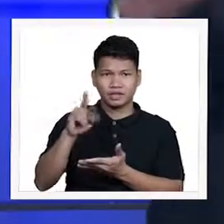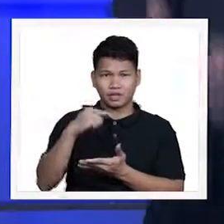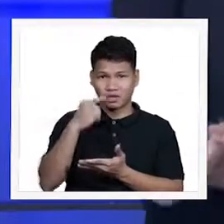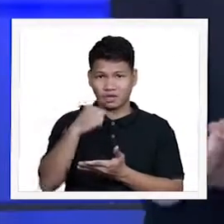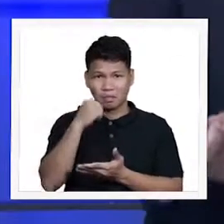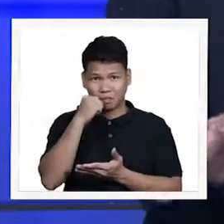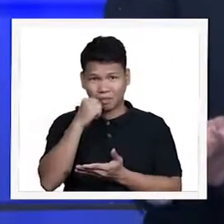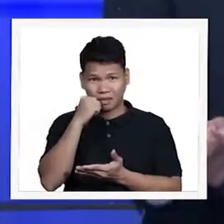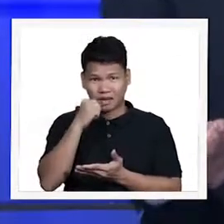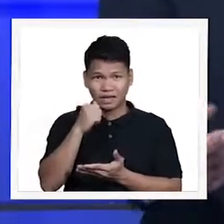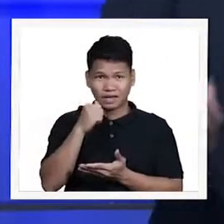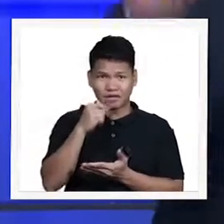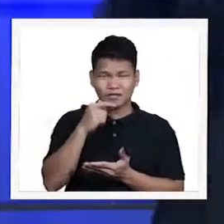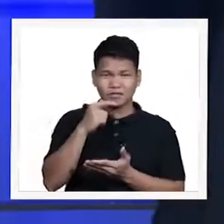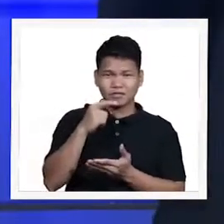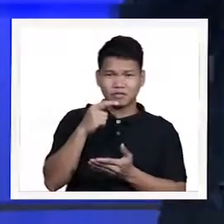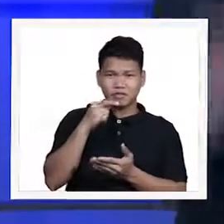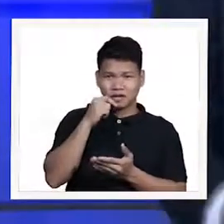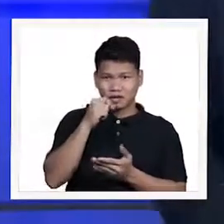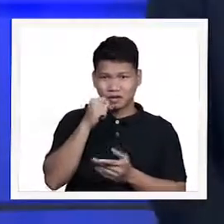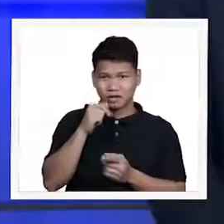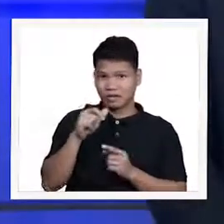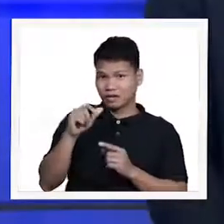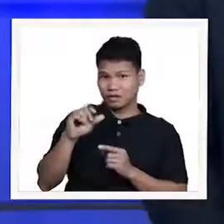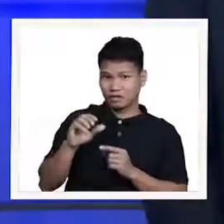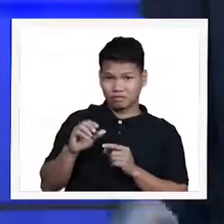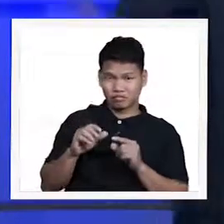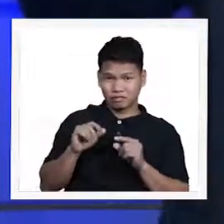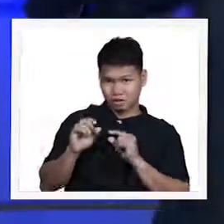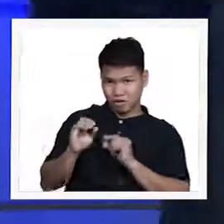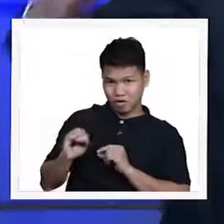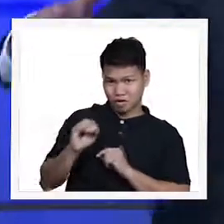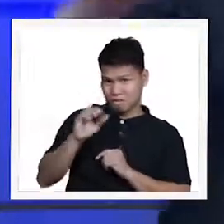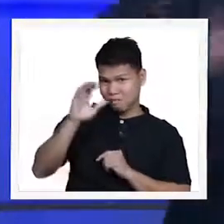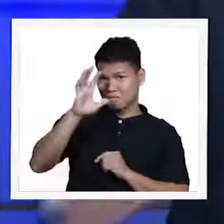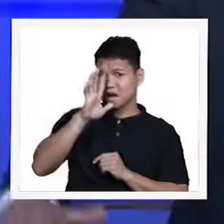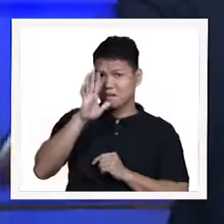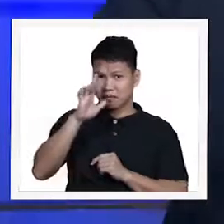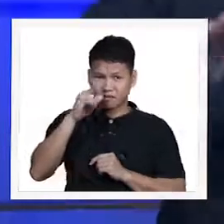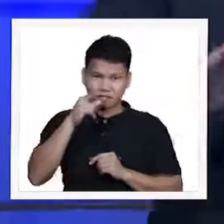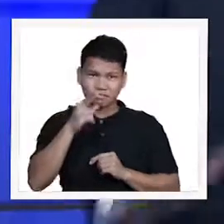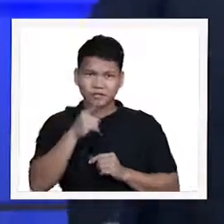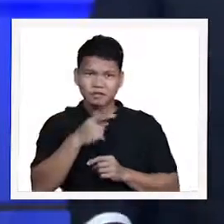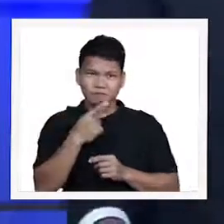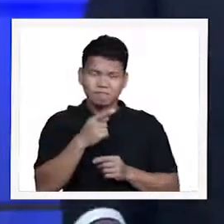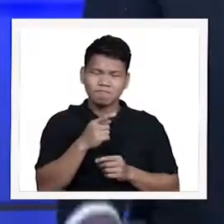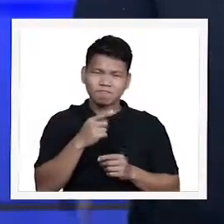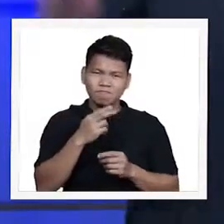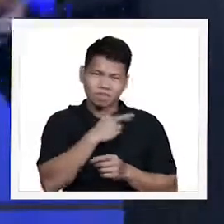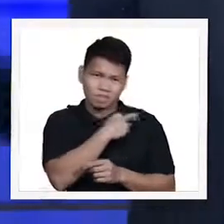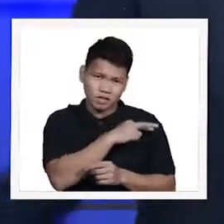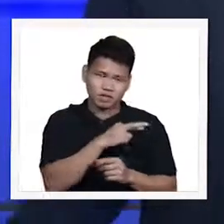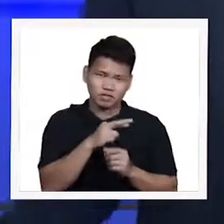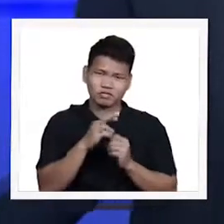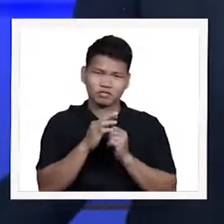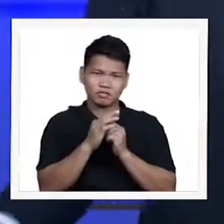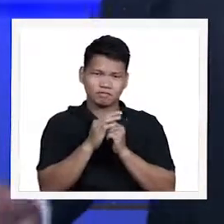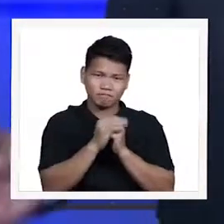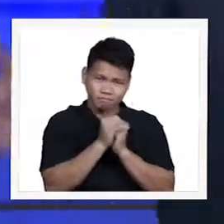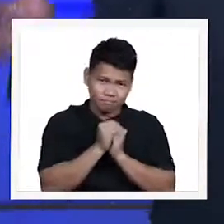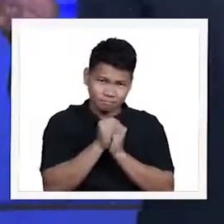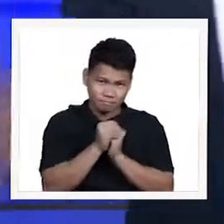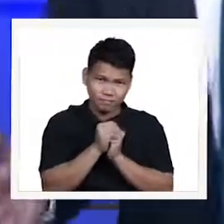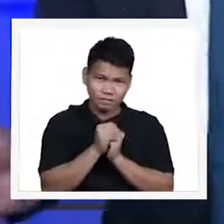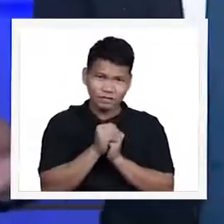moms are 60% less likely to be depressed in 10 years